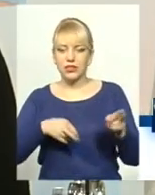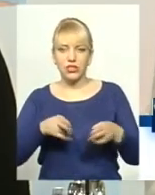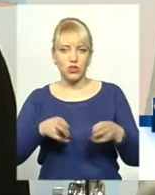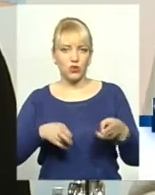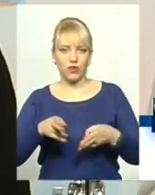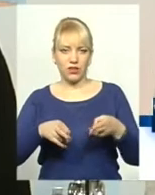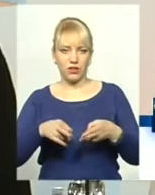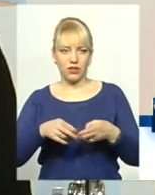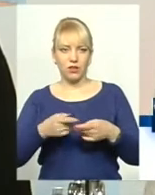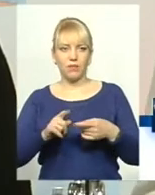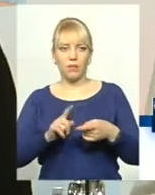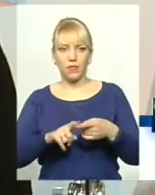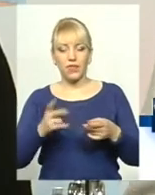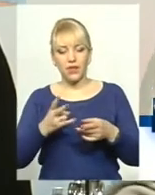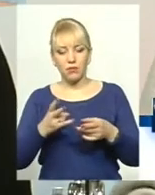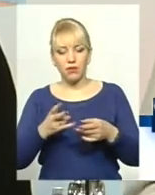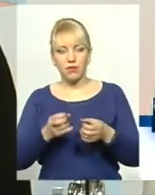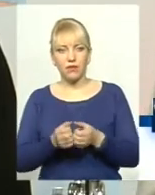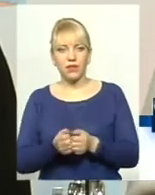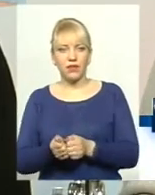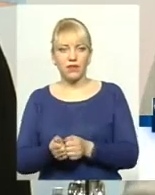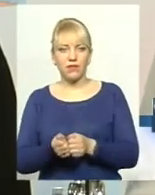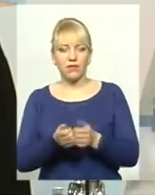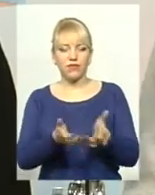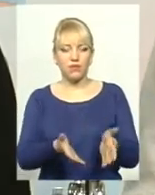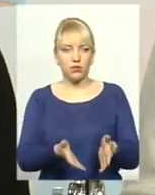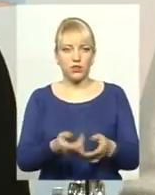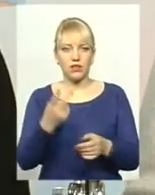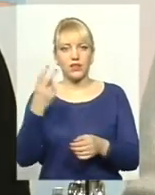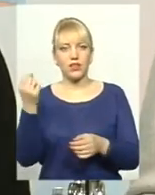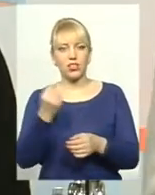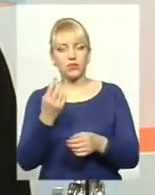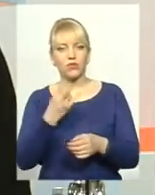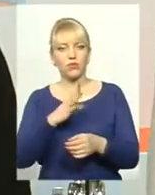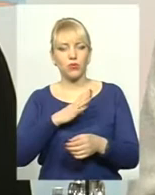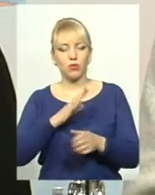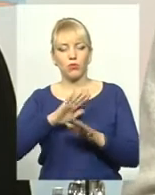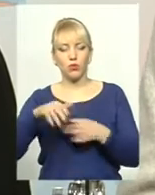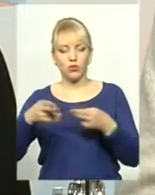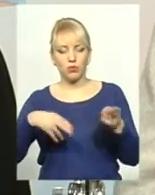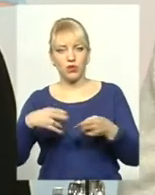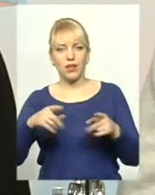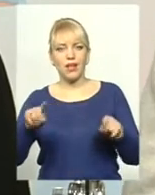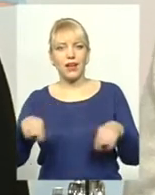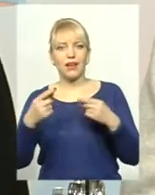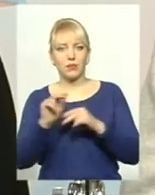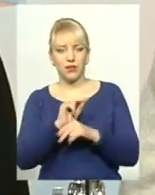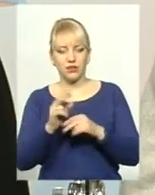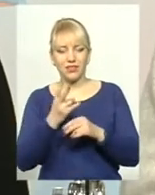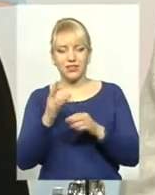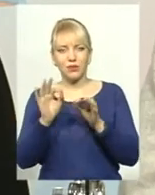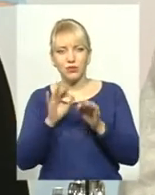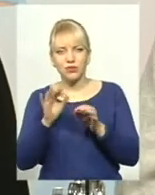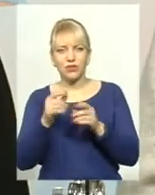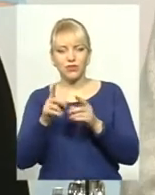простерилізувати, випустили на місце, де ми їх забрали, її немає, де перетримати. Дві неділі вона має пройти реабілітацію після операції, зняти шви, щоб це все